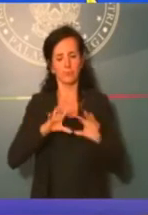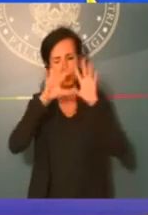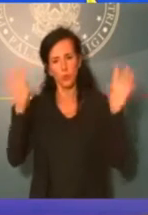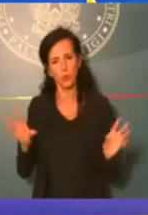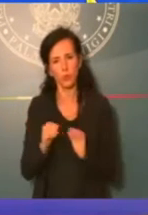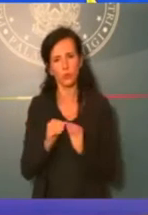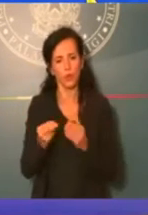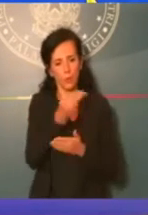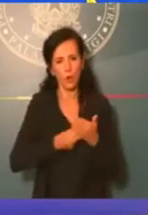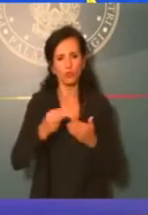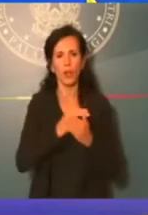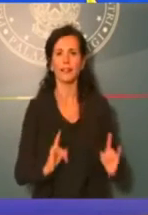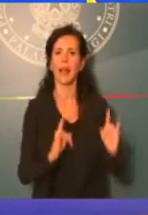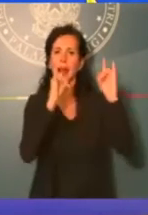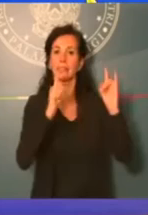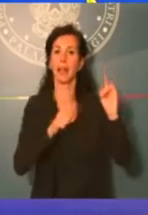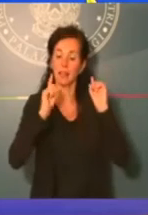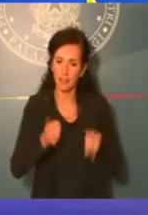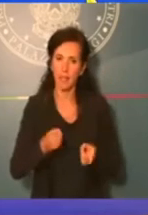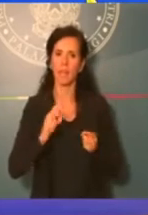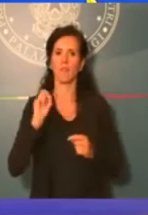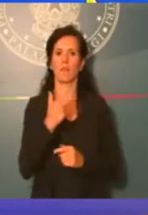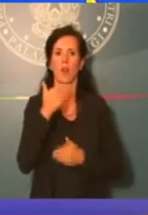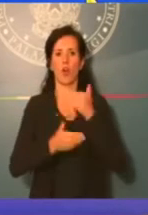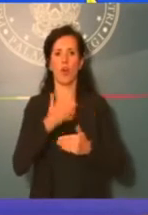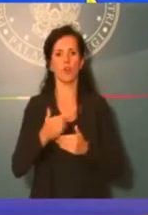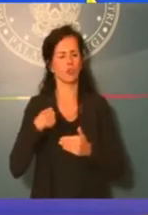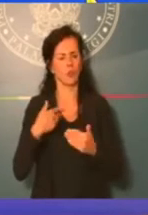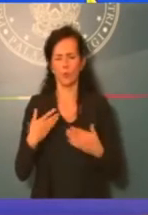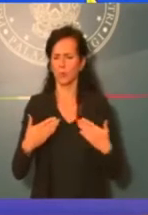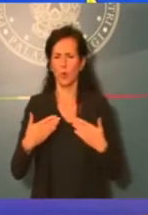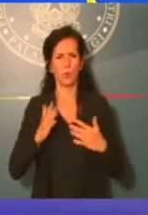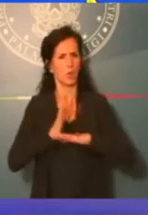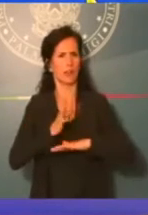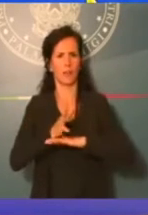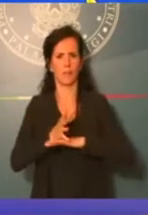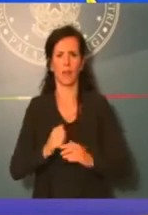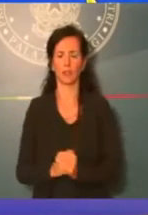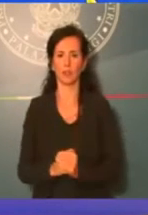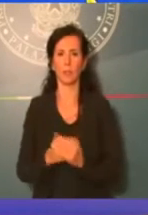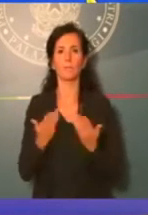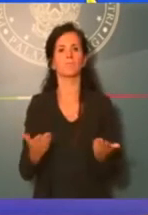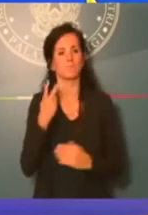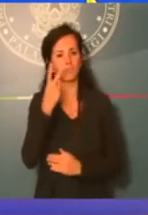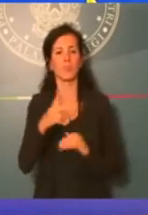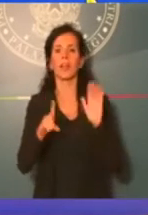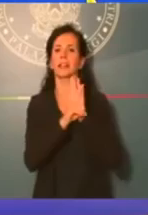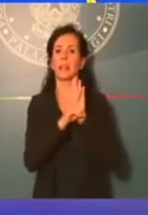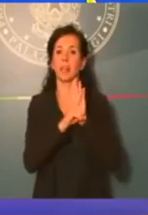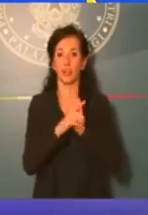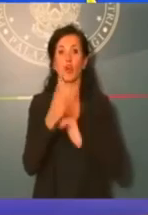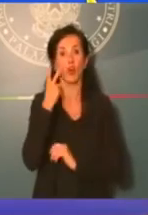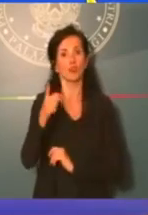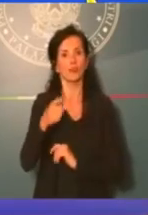cantieri che verranno velocizzati e su cui procederemo speditamente. Ma vediamo adesso il decreto in dettaglio. Ci sono delle slides che ci